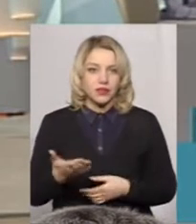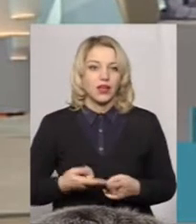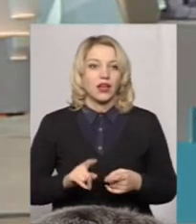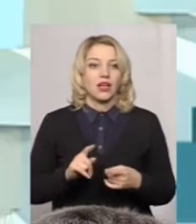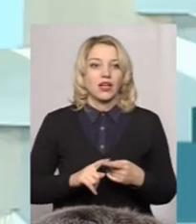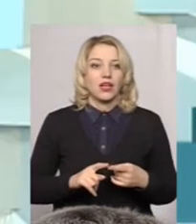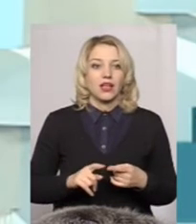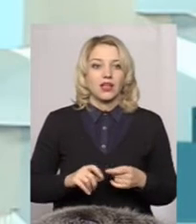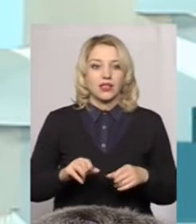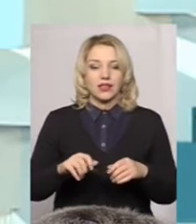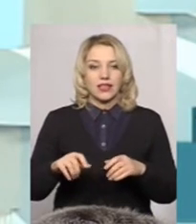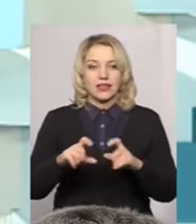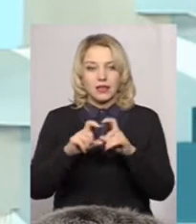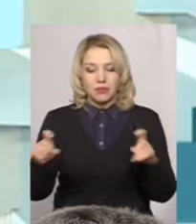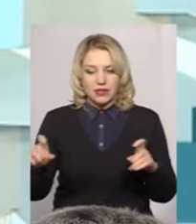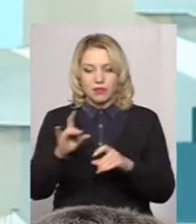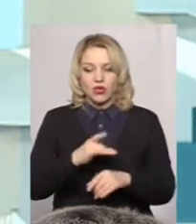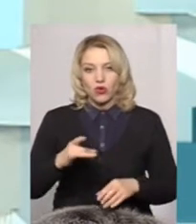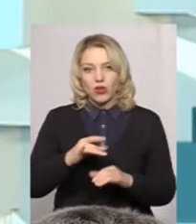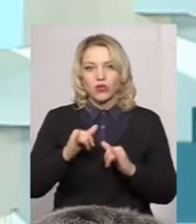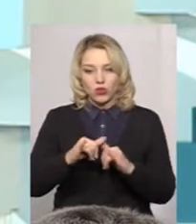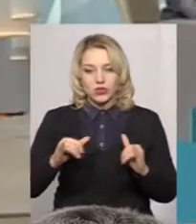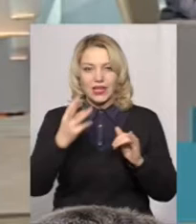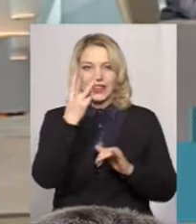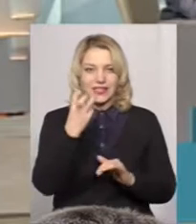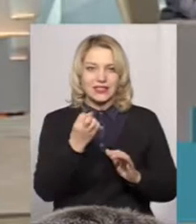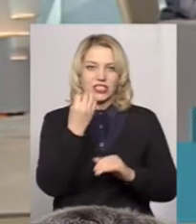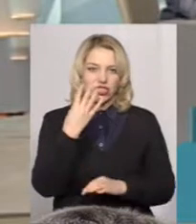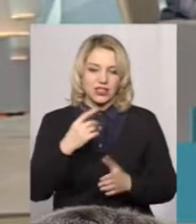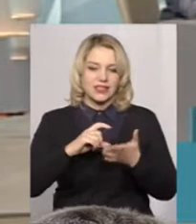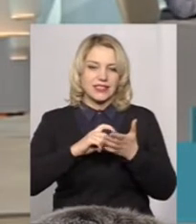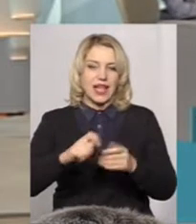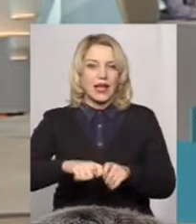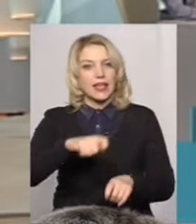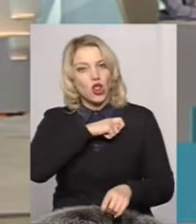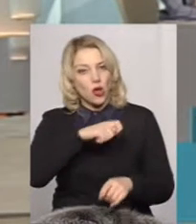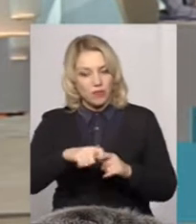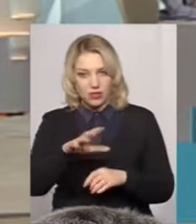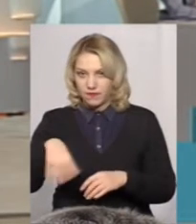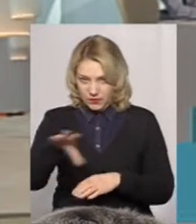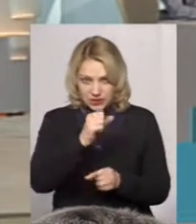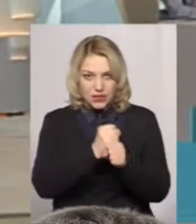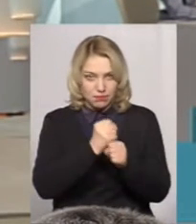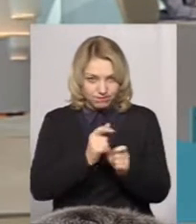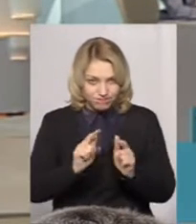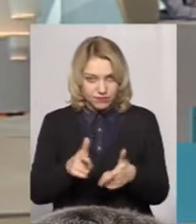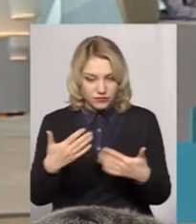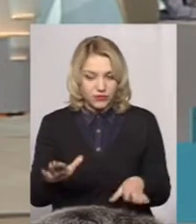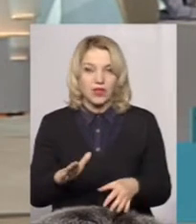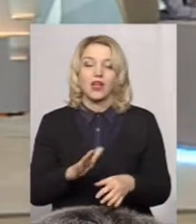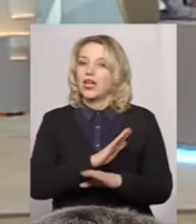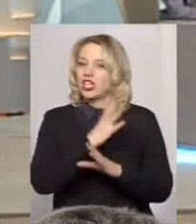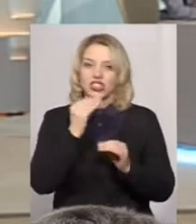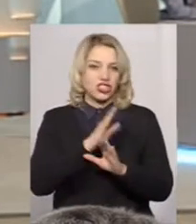оригінального розвитку, 314 кілометрів. Це вони всі введені в експлуатацію? Ну, не всі ще введені в експлуатацію.